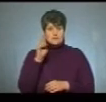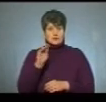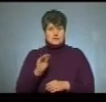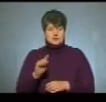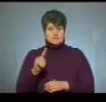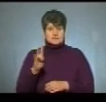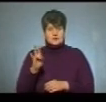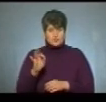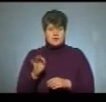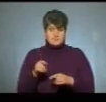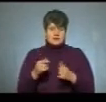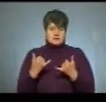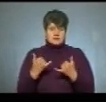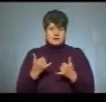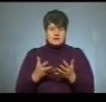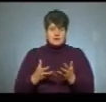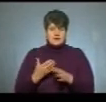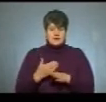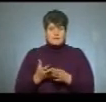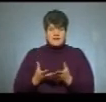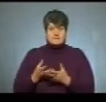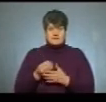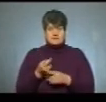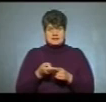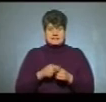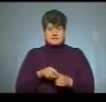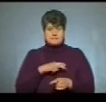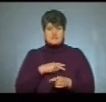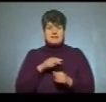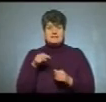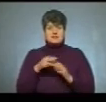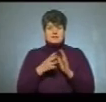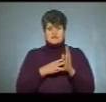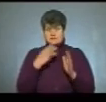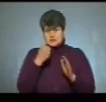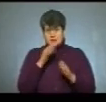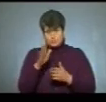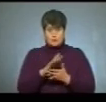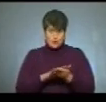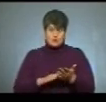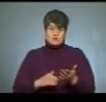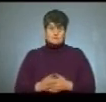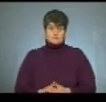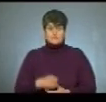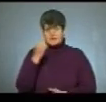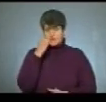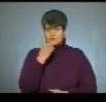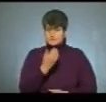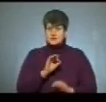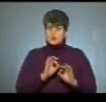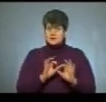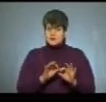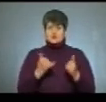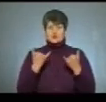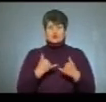на етапі виплати таких винагород за 2018 рік, і далі будемо продовжувати. Дякую вам за роз'яснення.